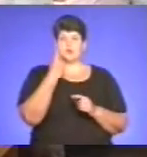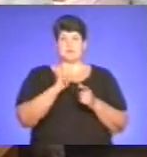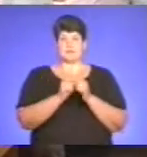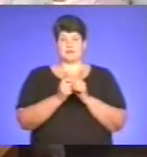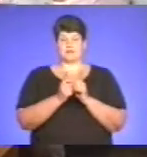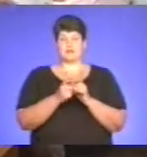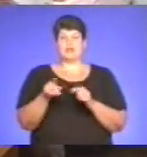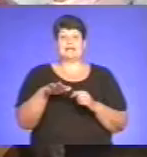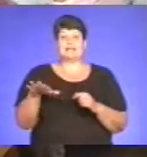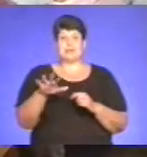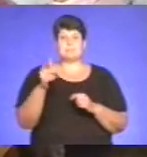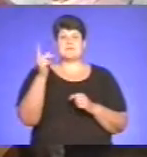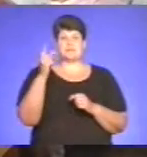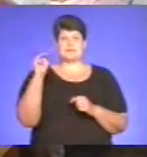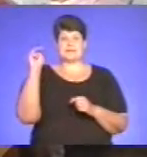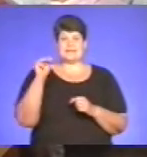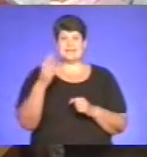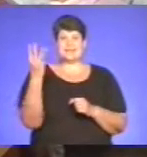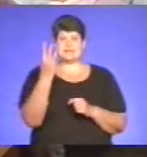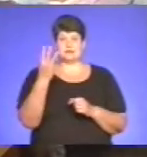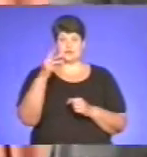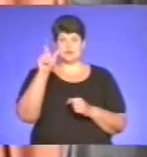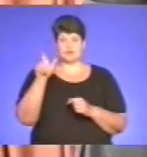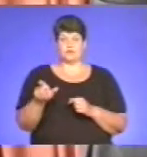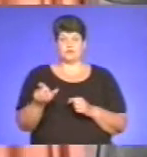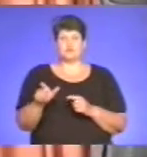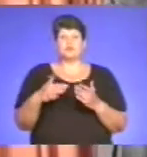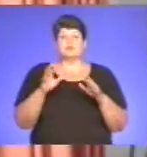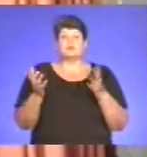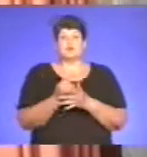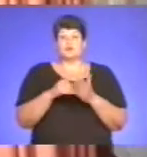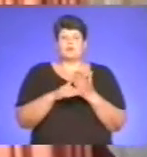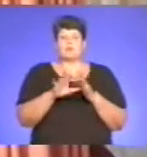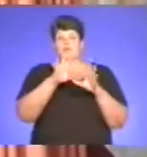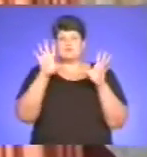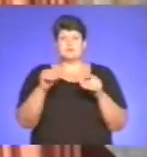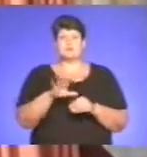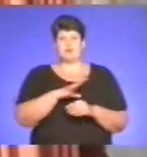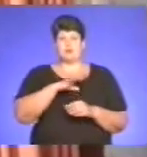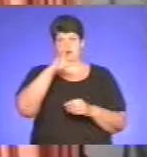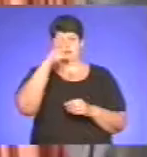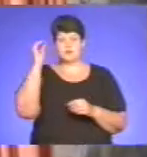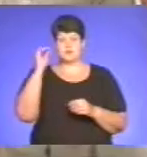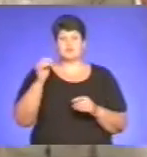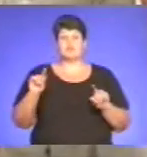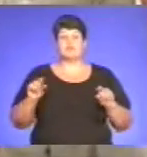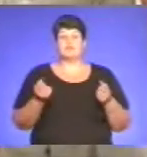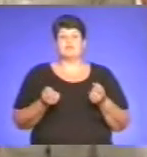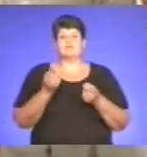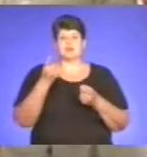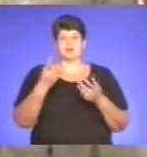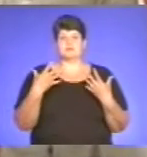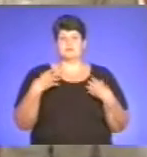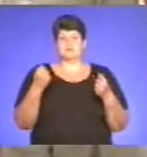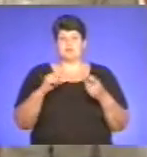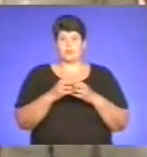то на Тернопільщині на півтори тисячі троє. Доводиться допомагати усім, буває навіть вночі, якщо виникають складнощі зі здоров